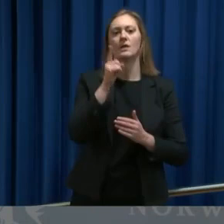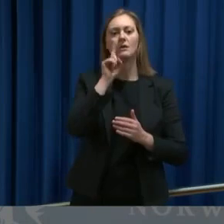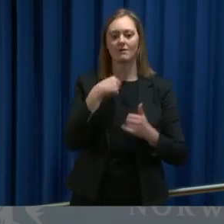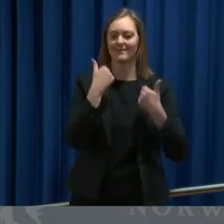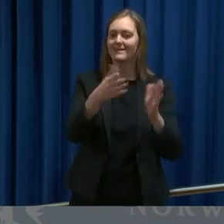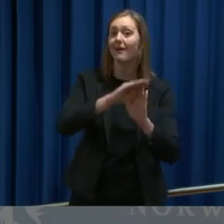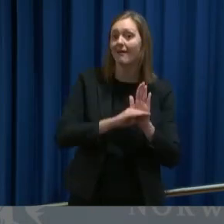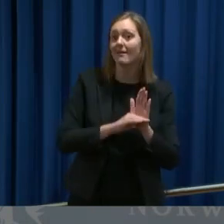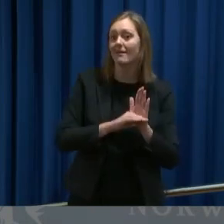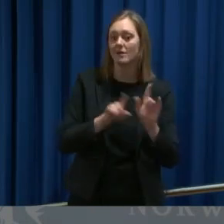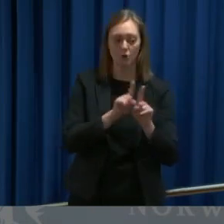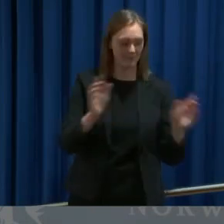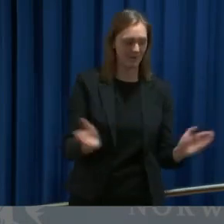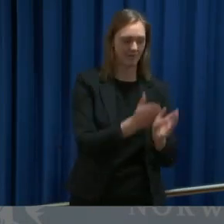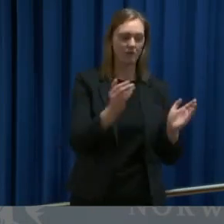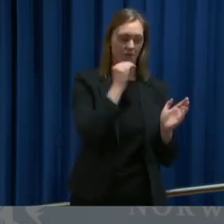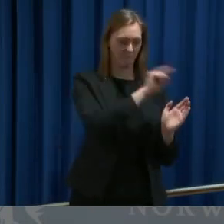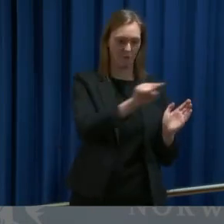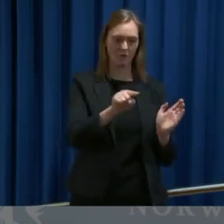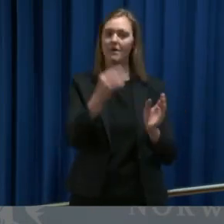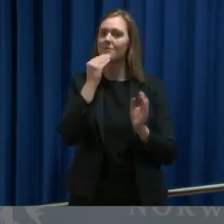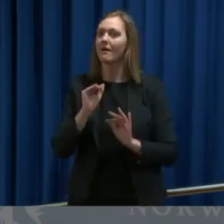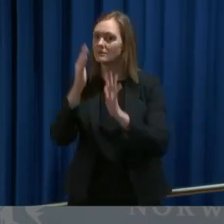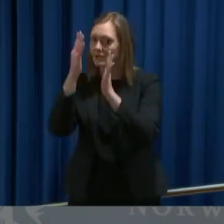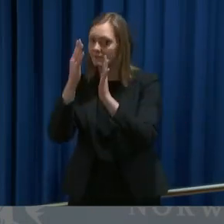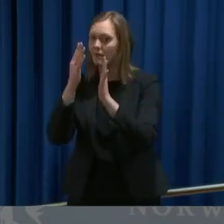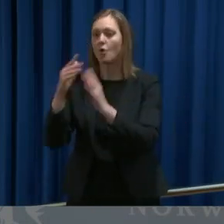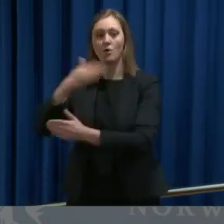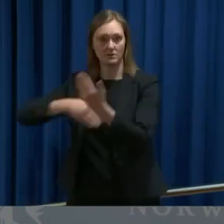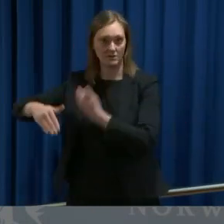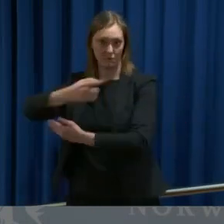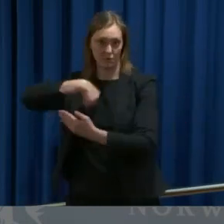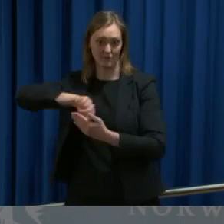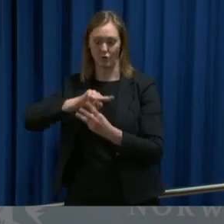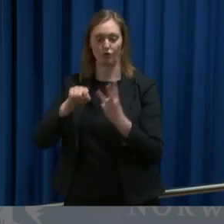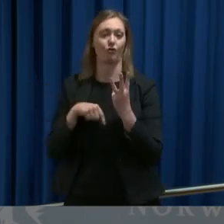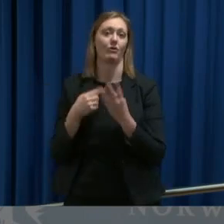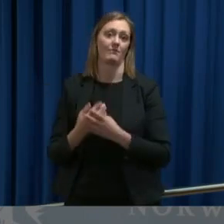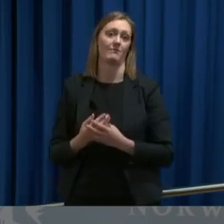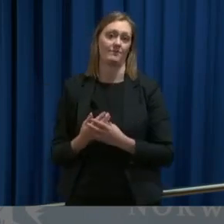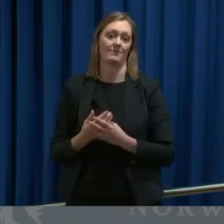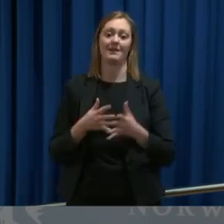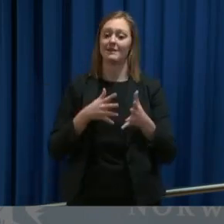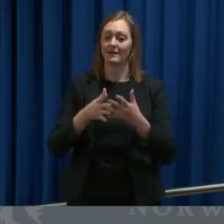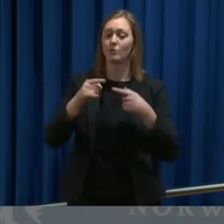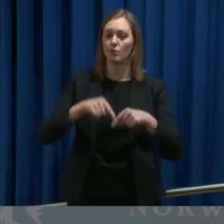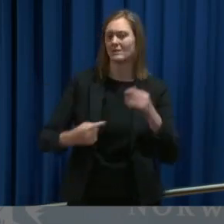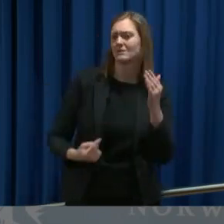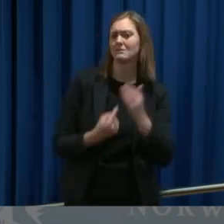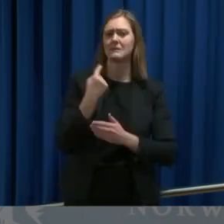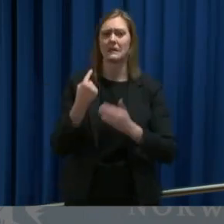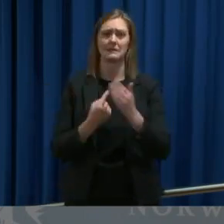regler som vi varetar både folk, næringsliv og samfunnet vårt for øvrig i den helt spesielle